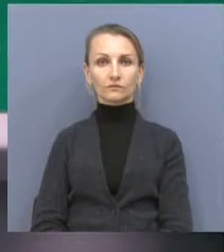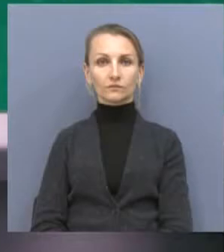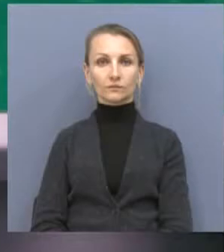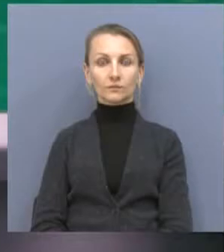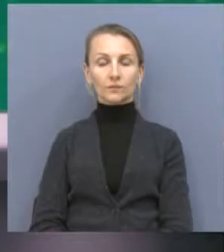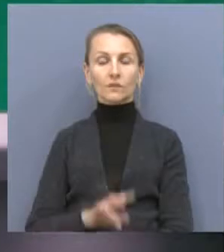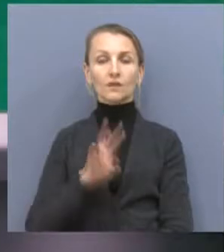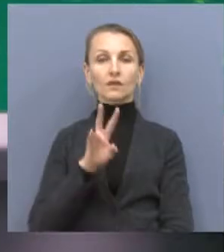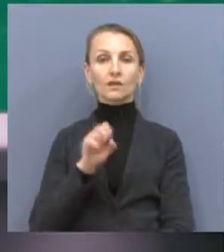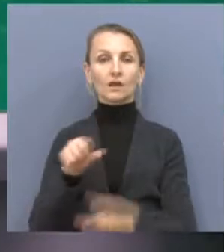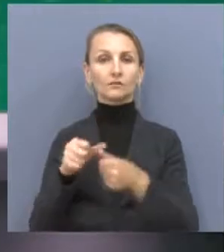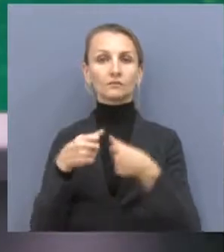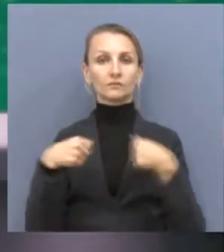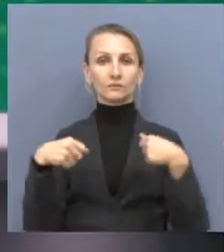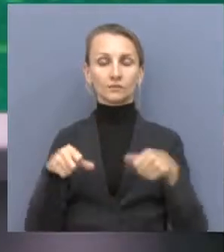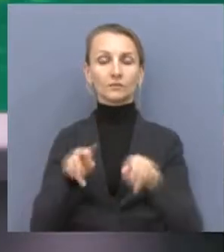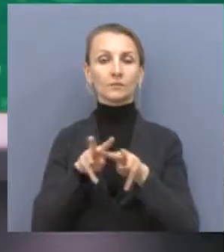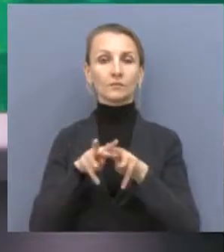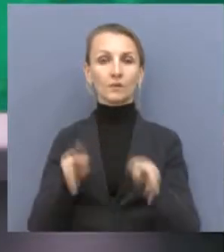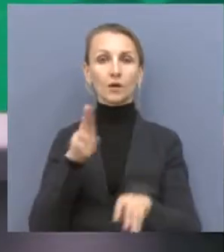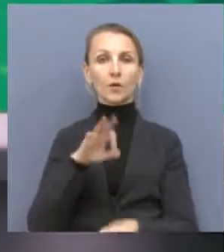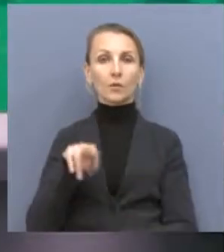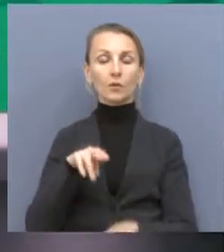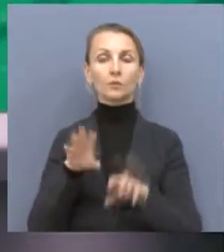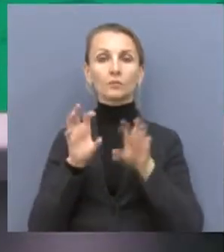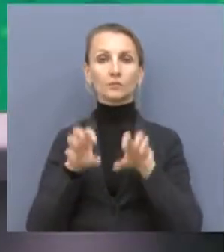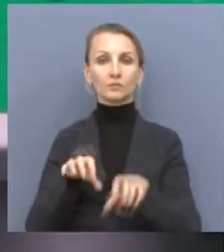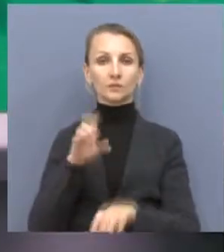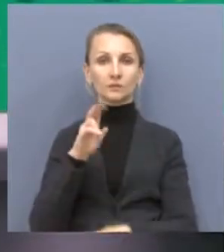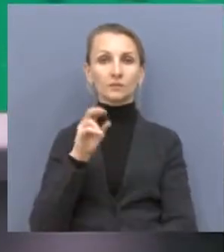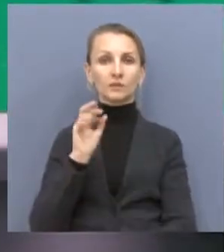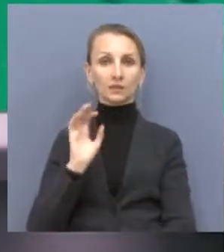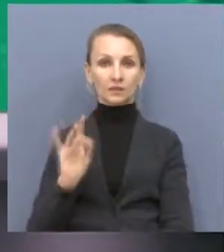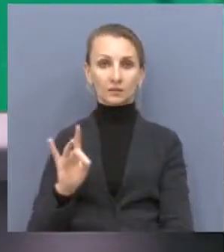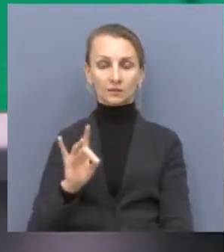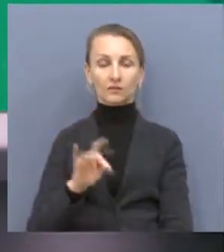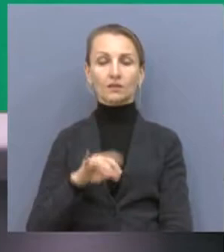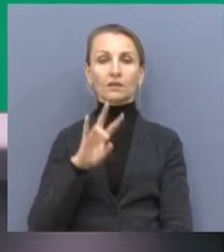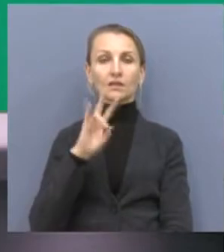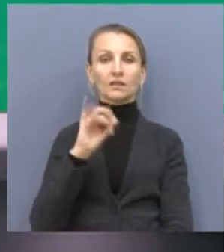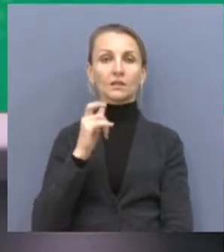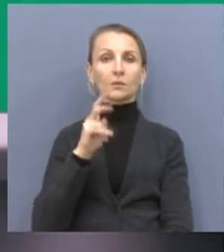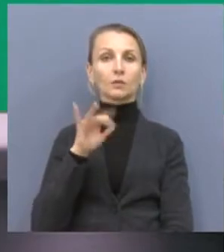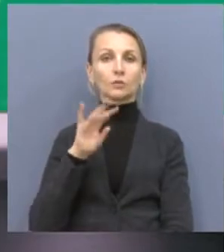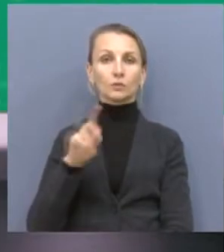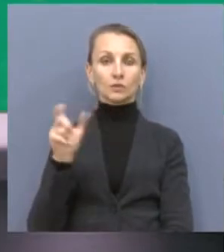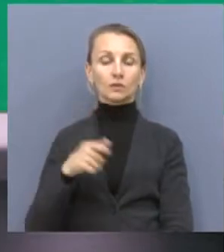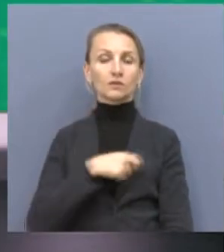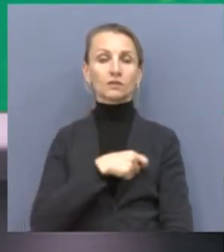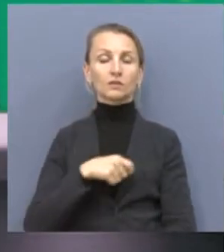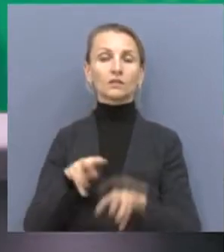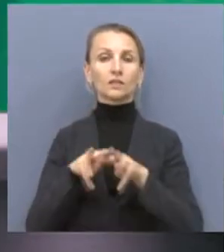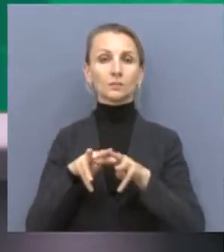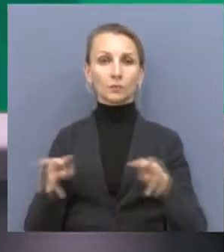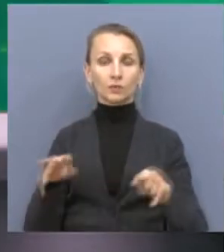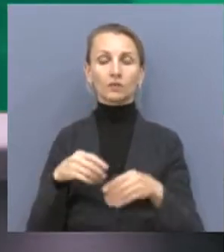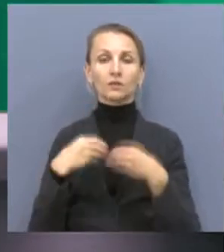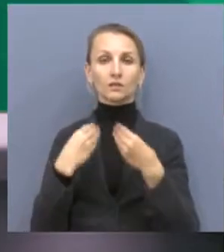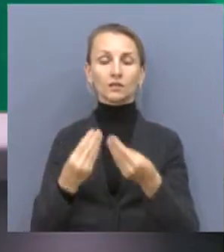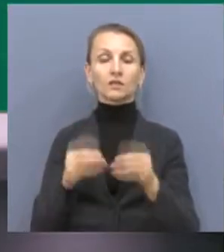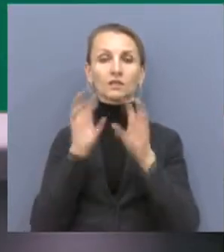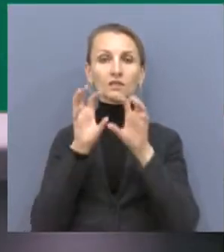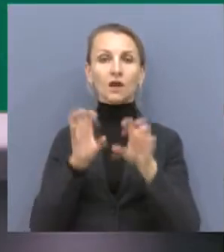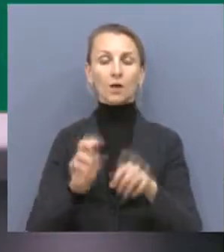На пленарном заседании Мажелиса под председательством спикера палаты Нурлана Нигматулина депутаты одобрили законодательные